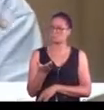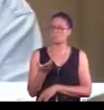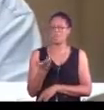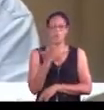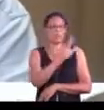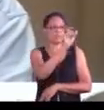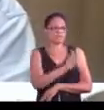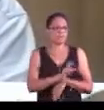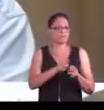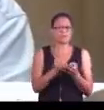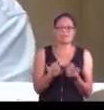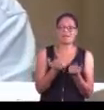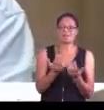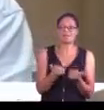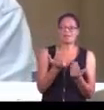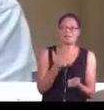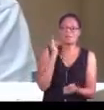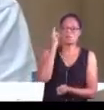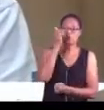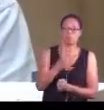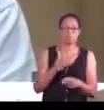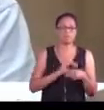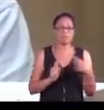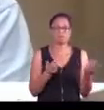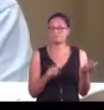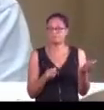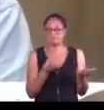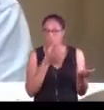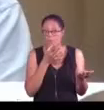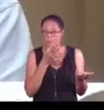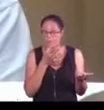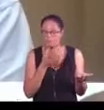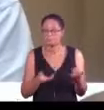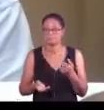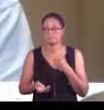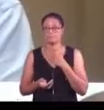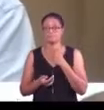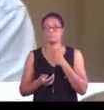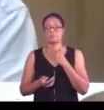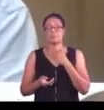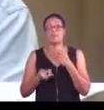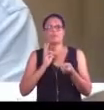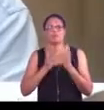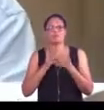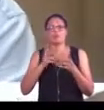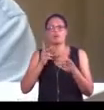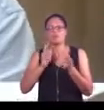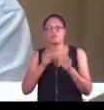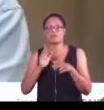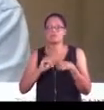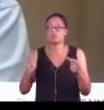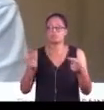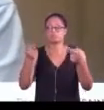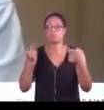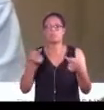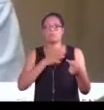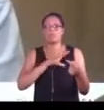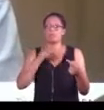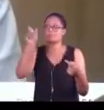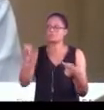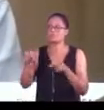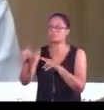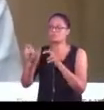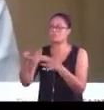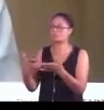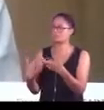agriculteurs qui attendaient et qui avaient donc des préalables zéroïeux. Et il y eu parfois des conflits, parce que, comme l'agriculteur en place